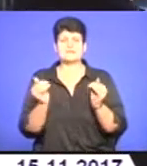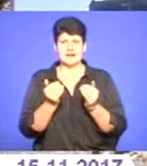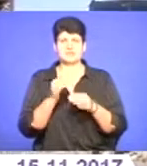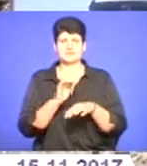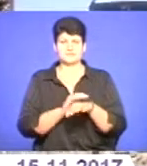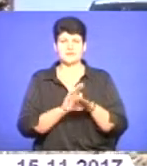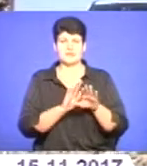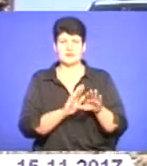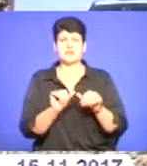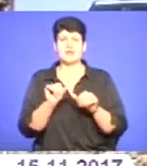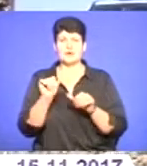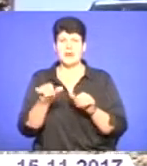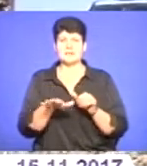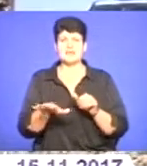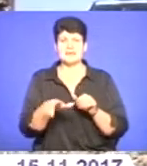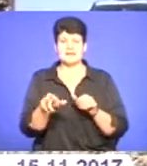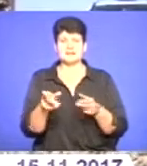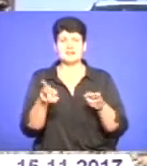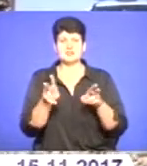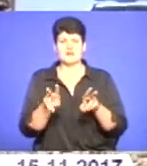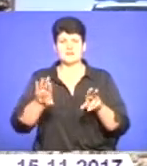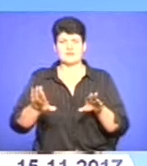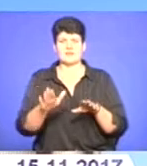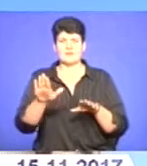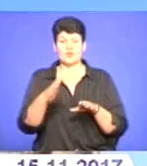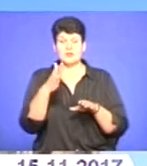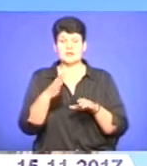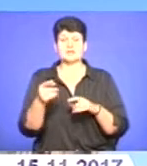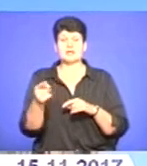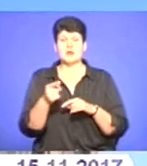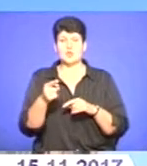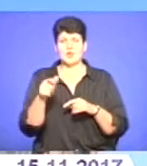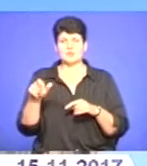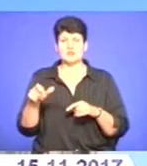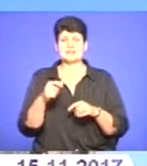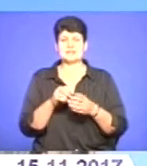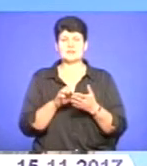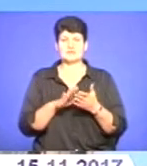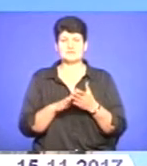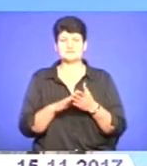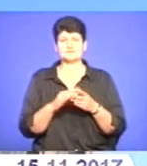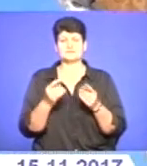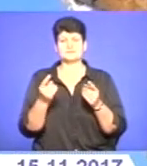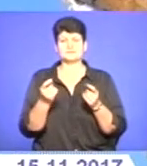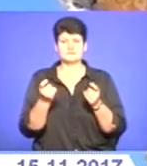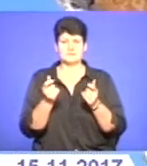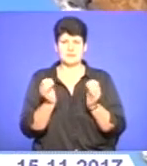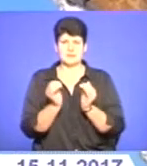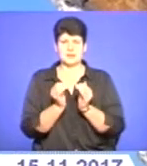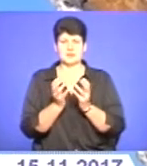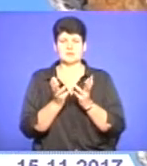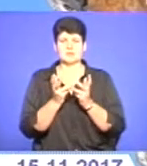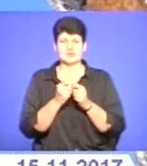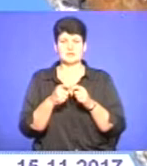Лише на окремих ділянках залишаються незначні вибоїни. У Тернополі ж патрульні зареєстрували незначну кількість пошкоджених і відсутніх